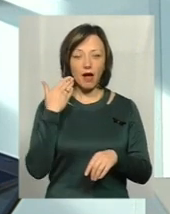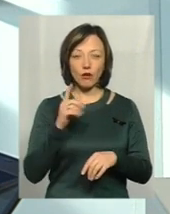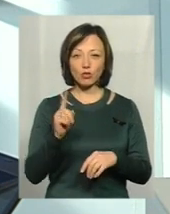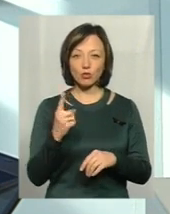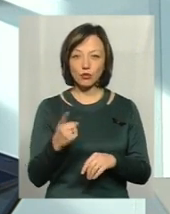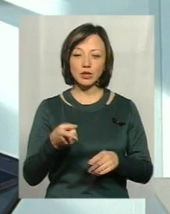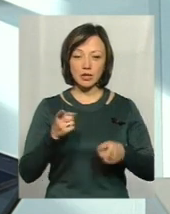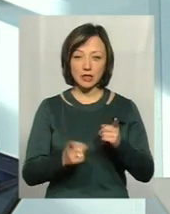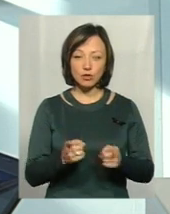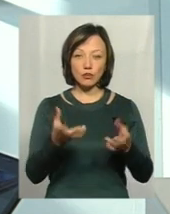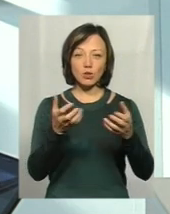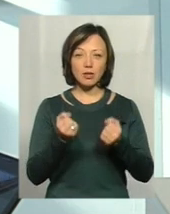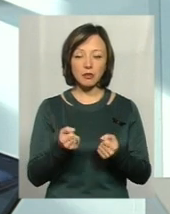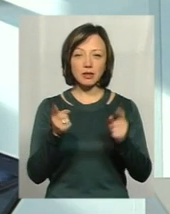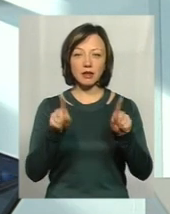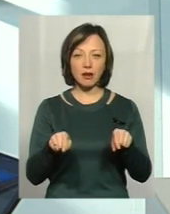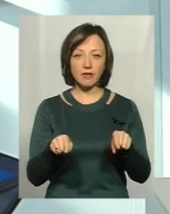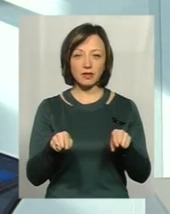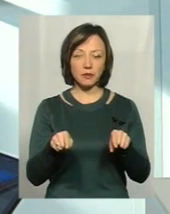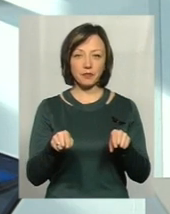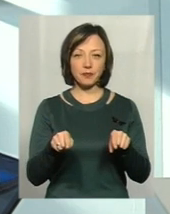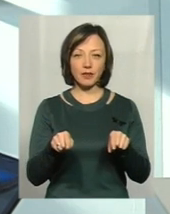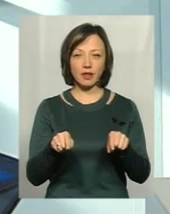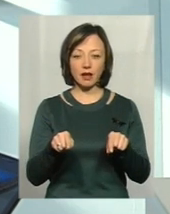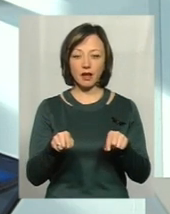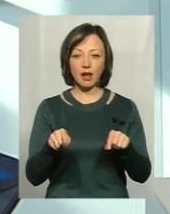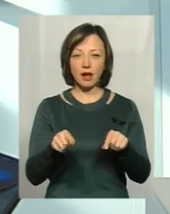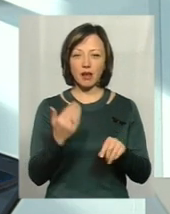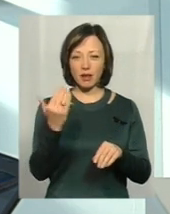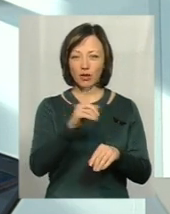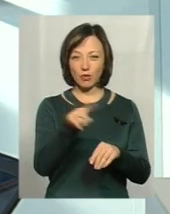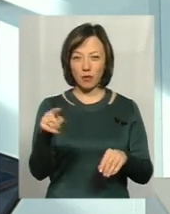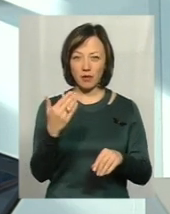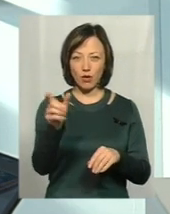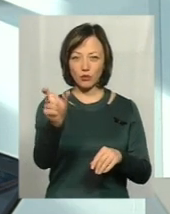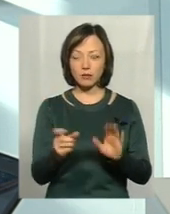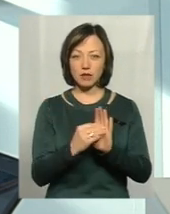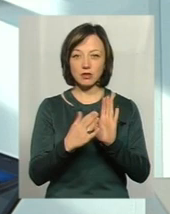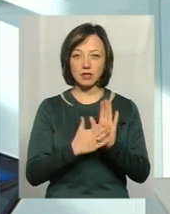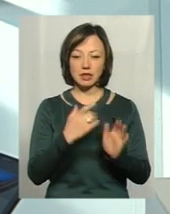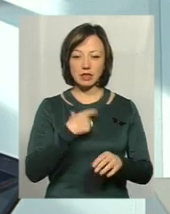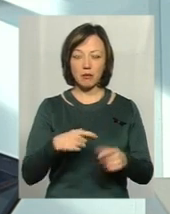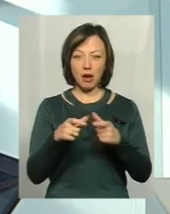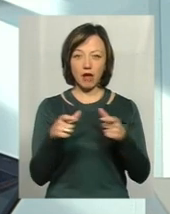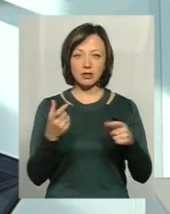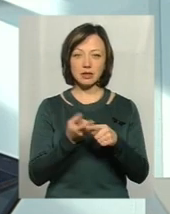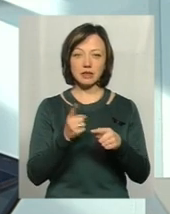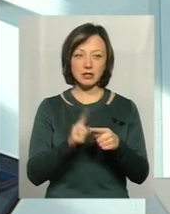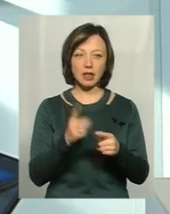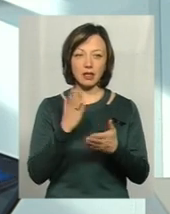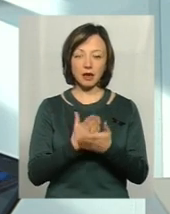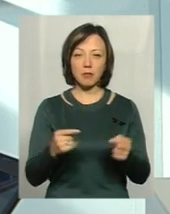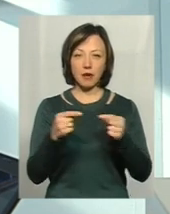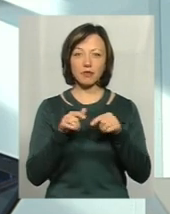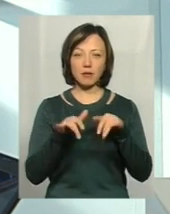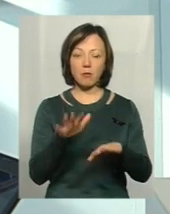оскільки, дійсно, щоб отримати навіть реквізити тієї особи, яка зареєструвала на себе банківську картку, це є певна процедура,